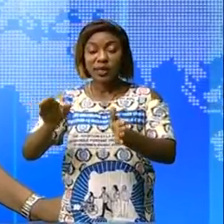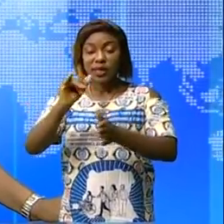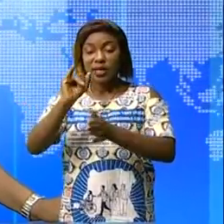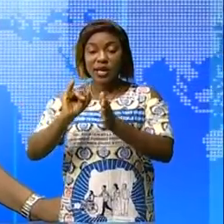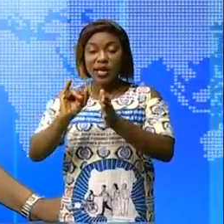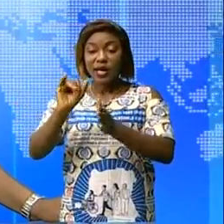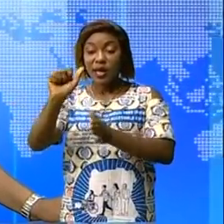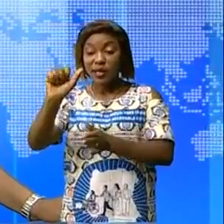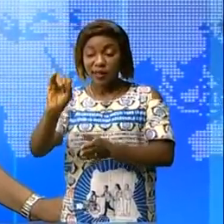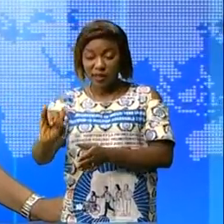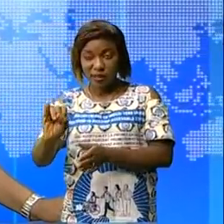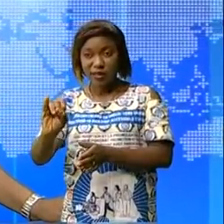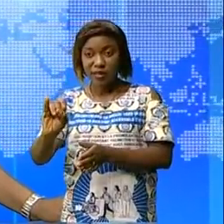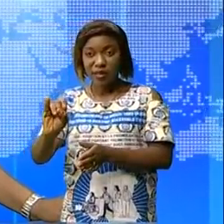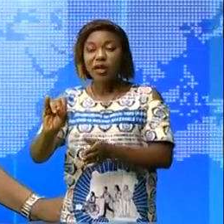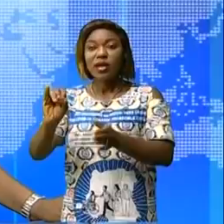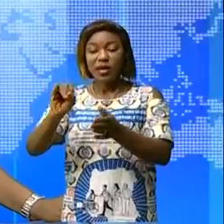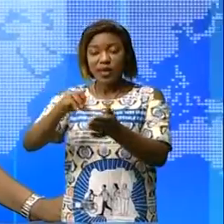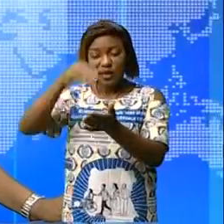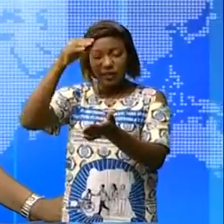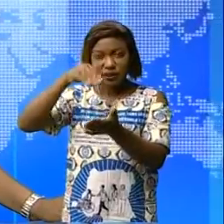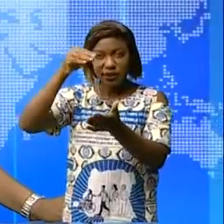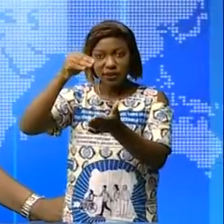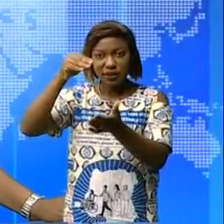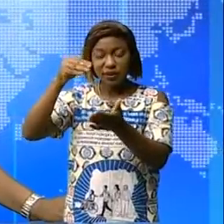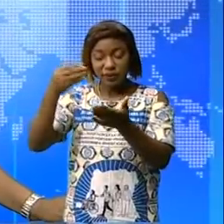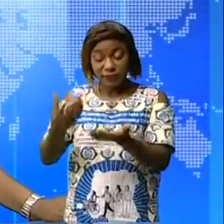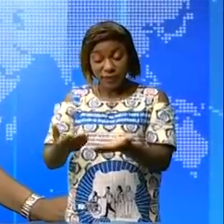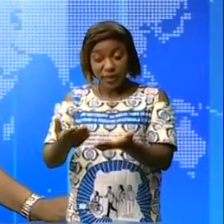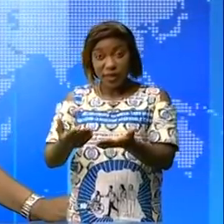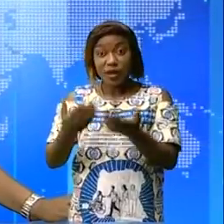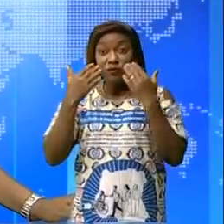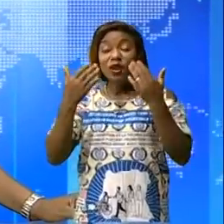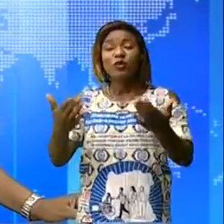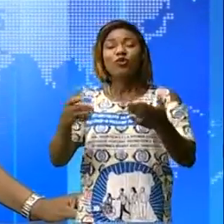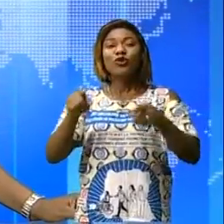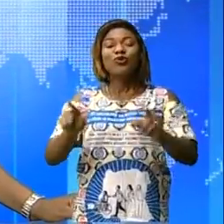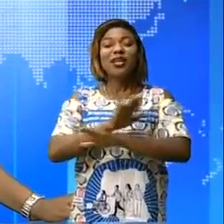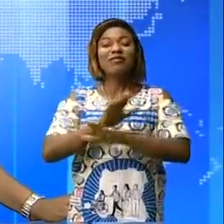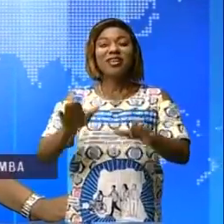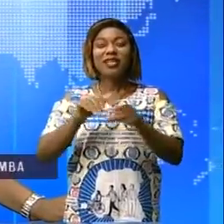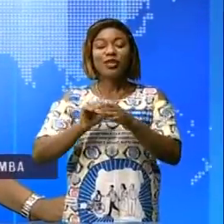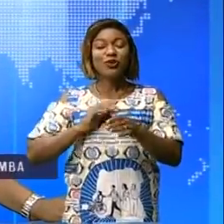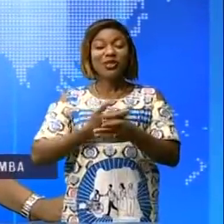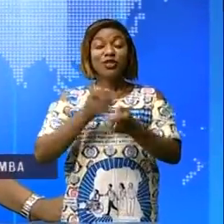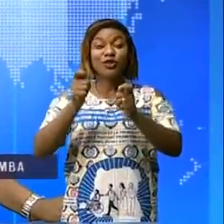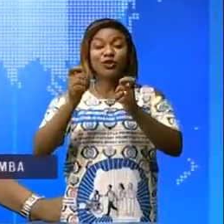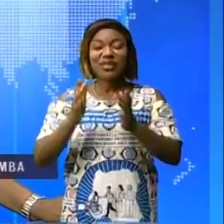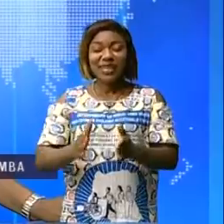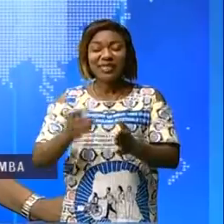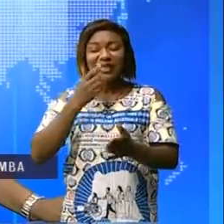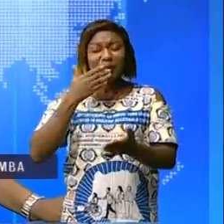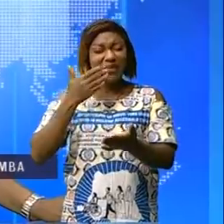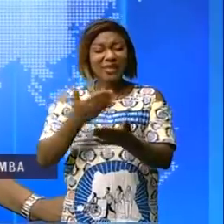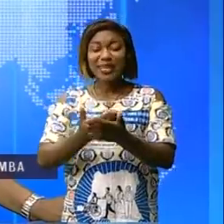de la coordination études et contentiers ça sera donc tout pour ces 19h mesdames et